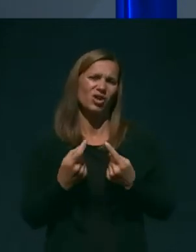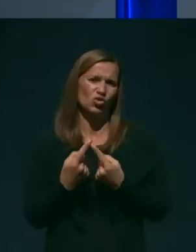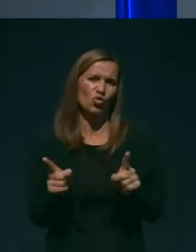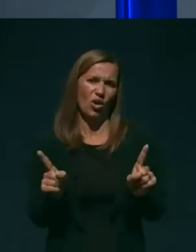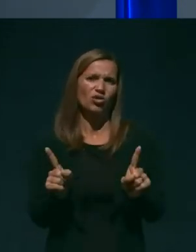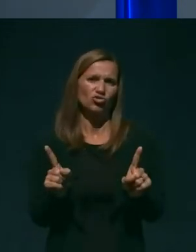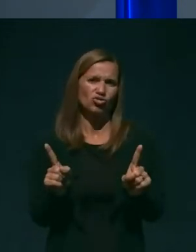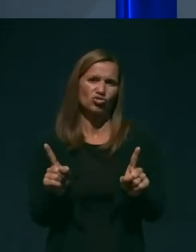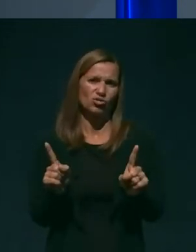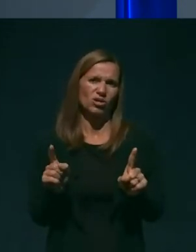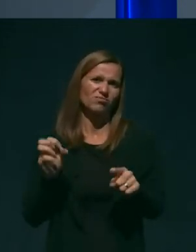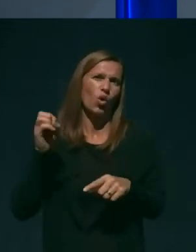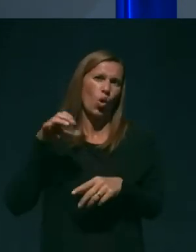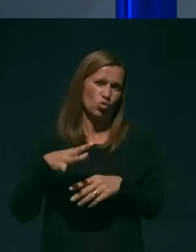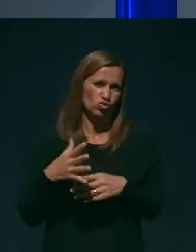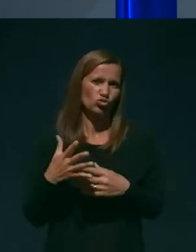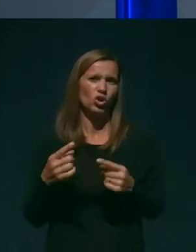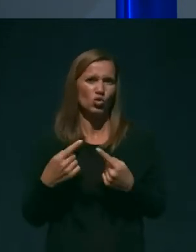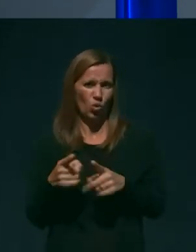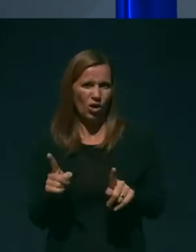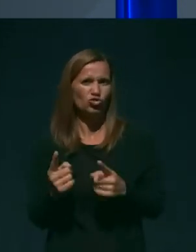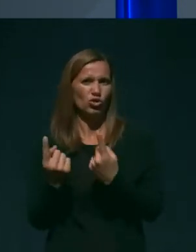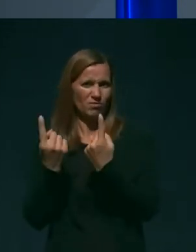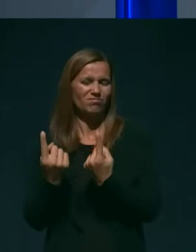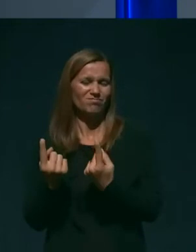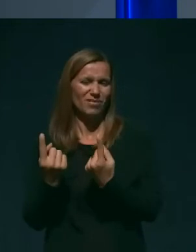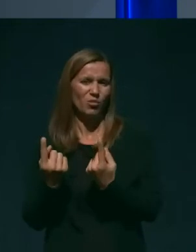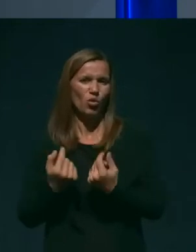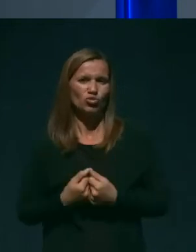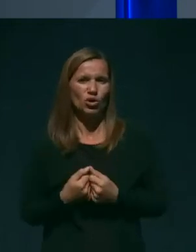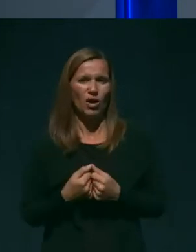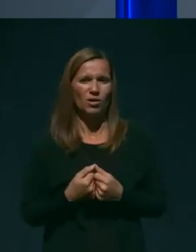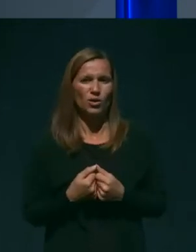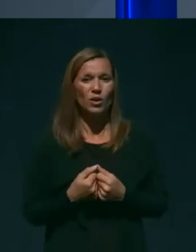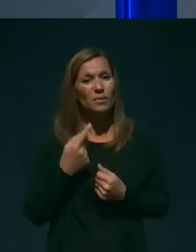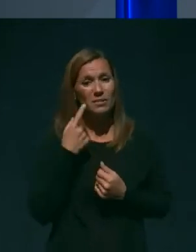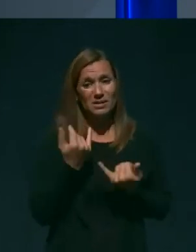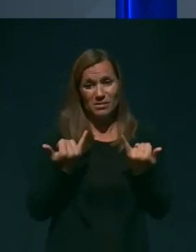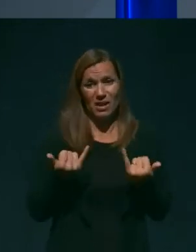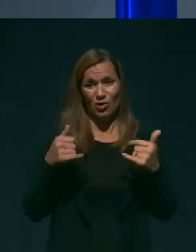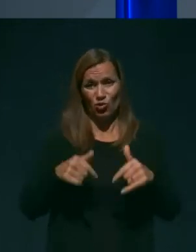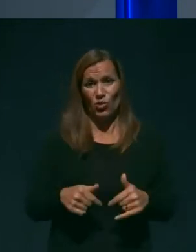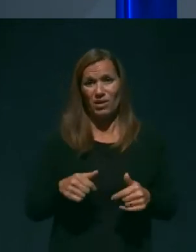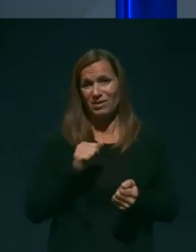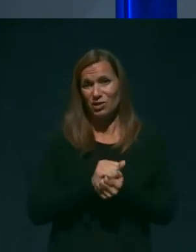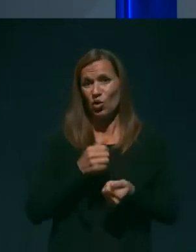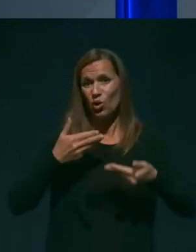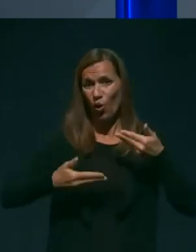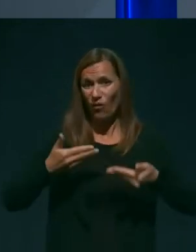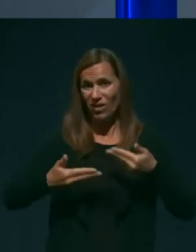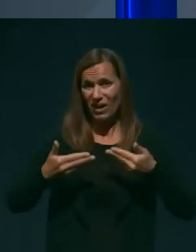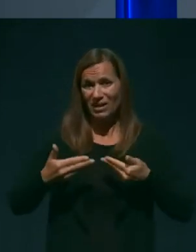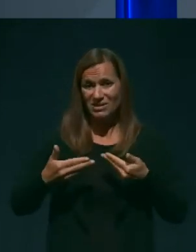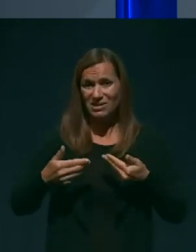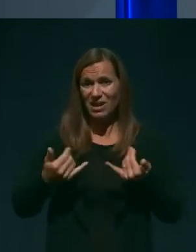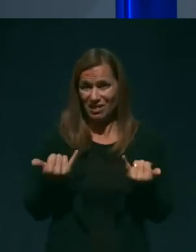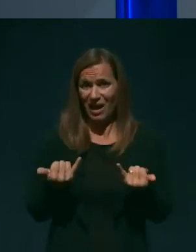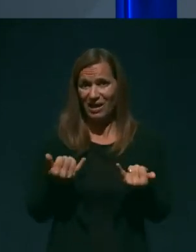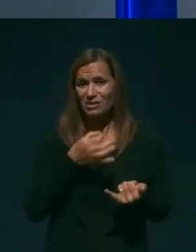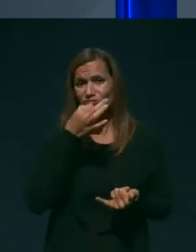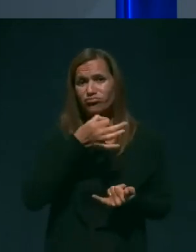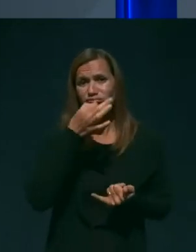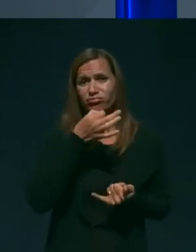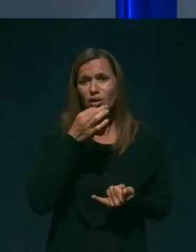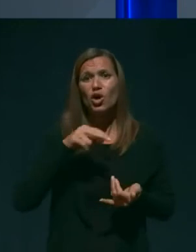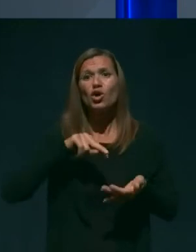na tej tiskovni konferenci kolegi, predvsem strokovne ekipe je danes uspeli